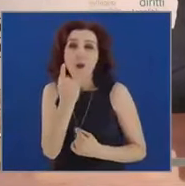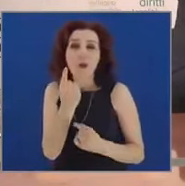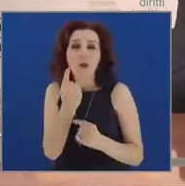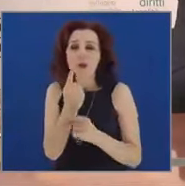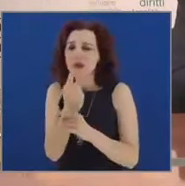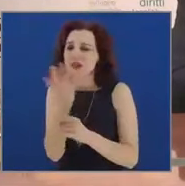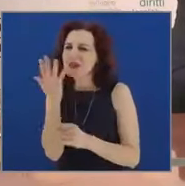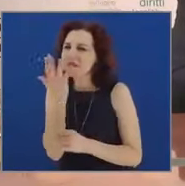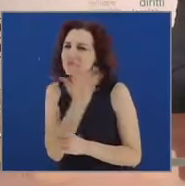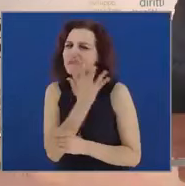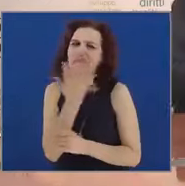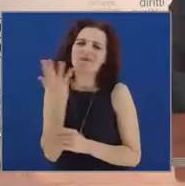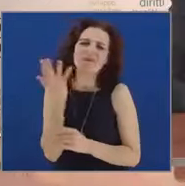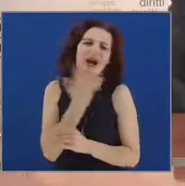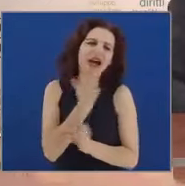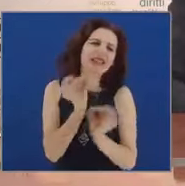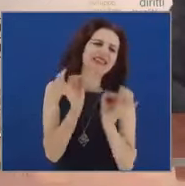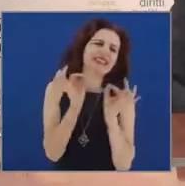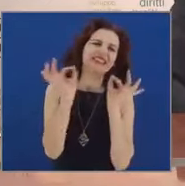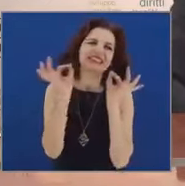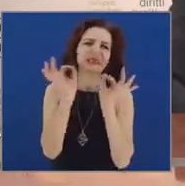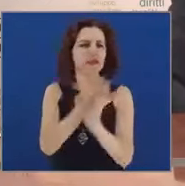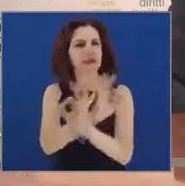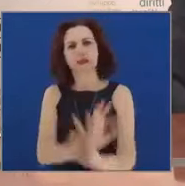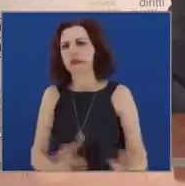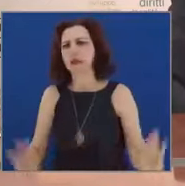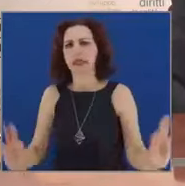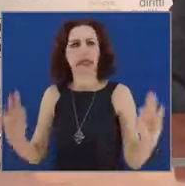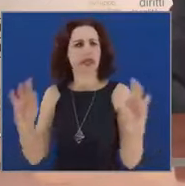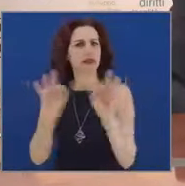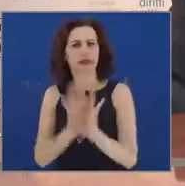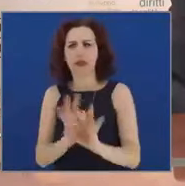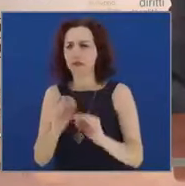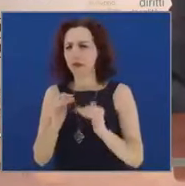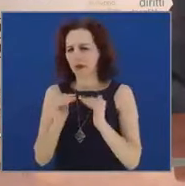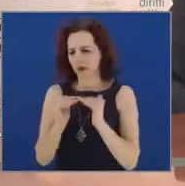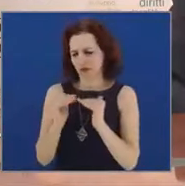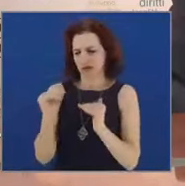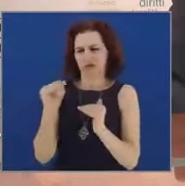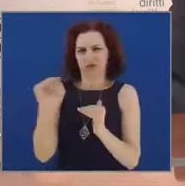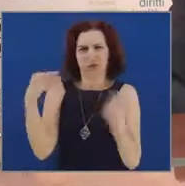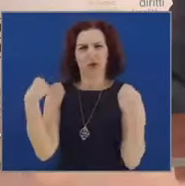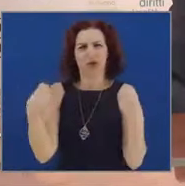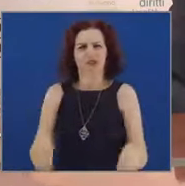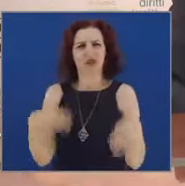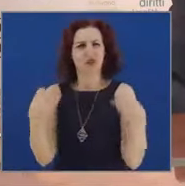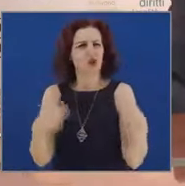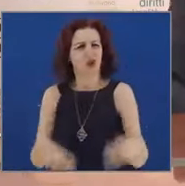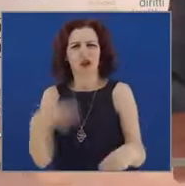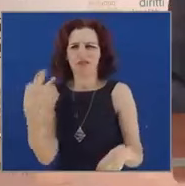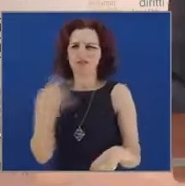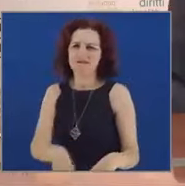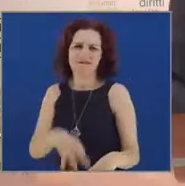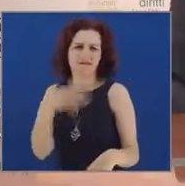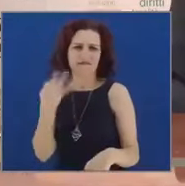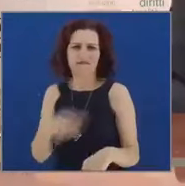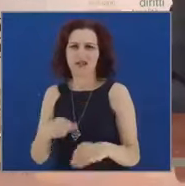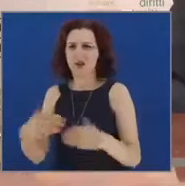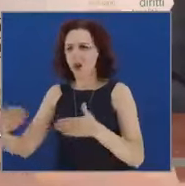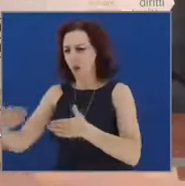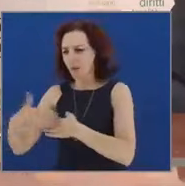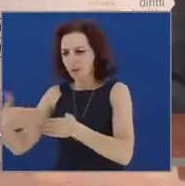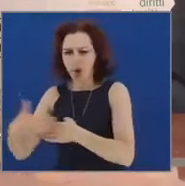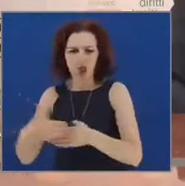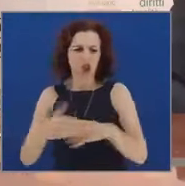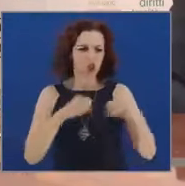sul modello organizzativo. Quindi dimostrando dei livelli di professionalità tra la portualità e la sanità laziale veramente